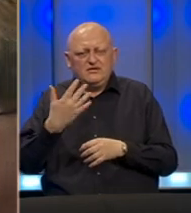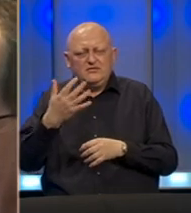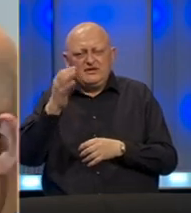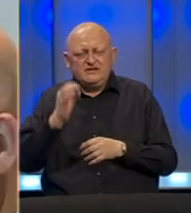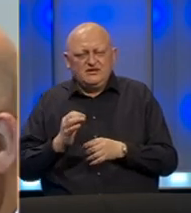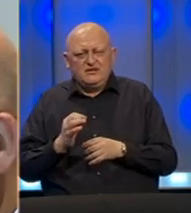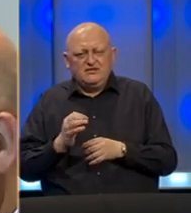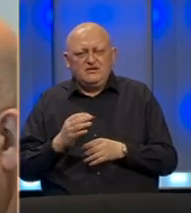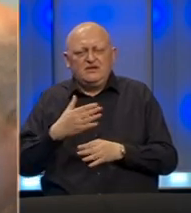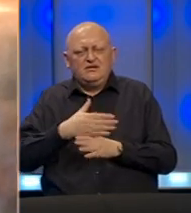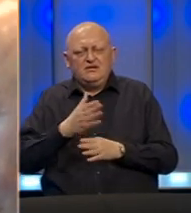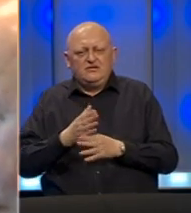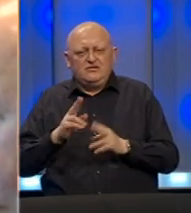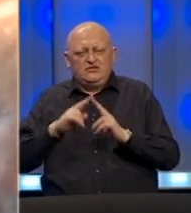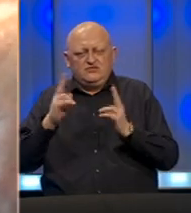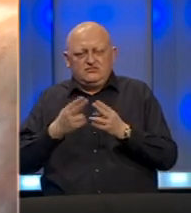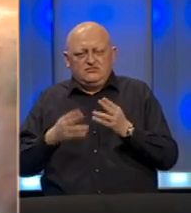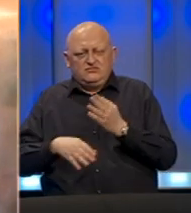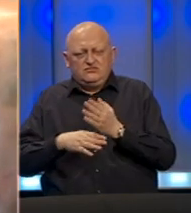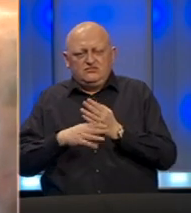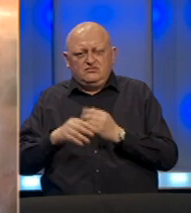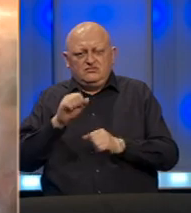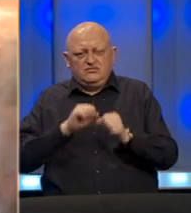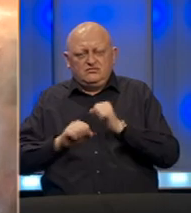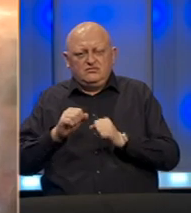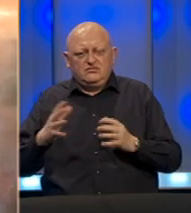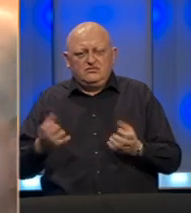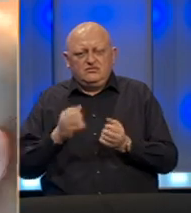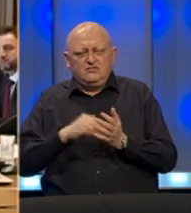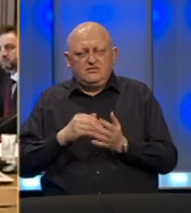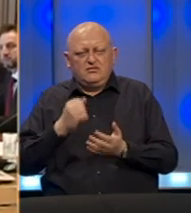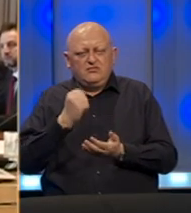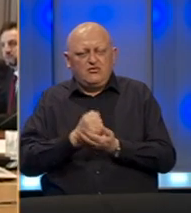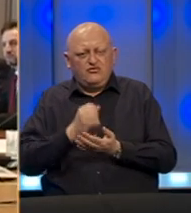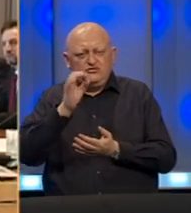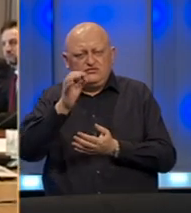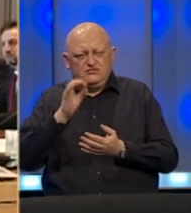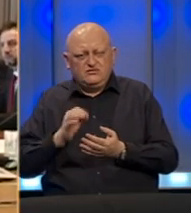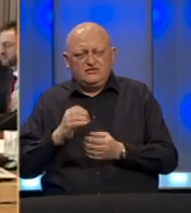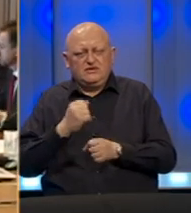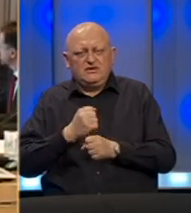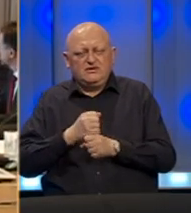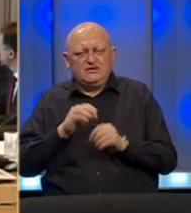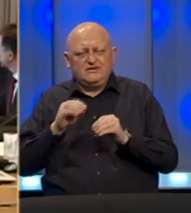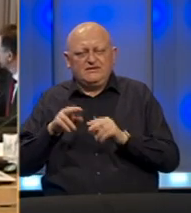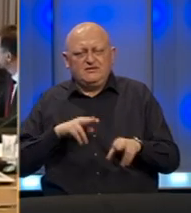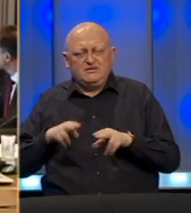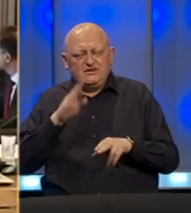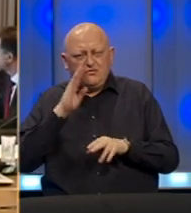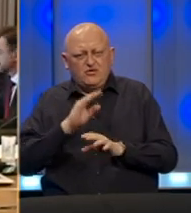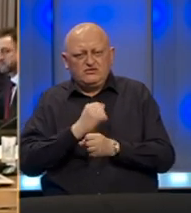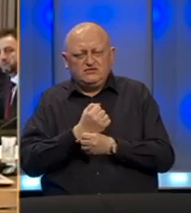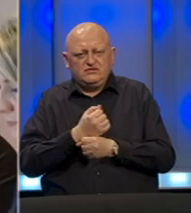odsto. Raspodijelu međunarodne pomoći za zaštitu i spasavanje prema utvrđenim procentima vršit će Savjet ministara Bosne i